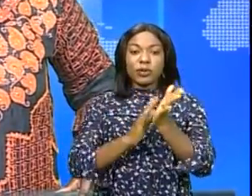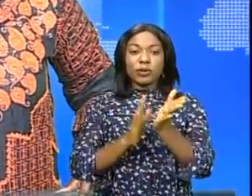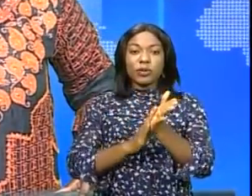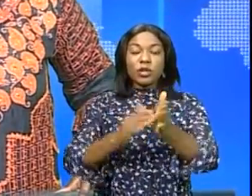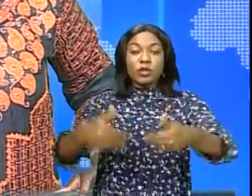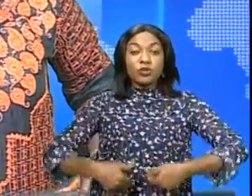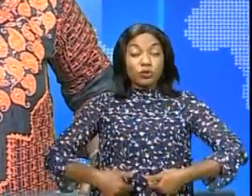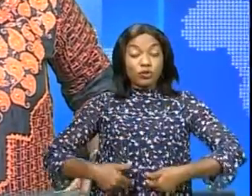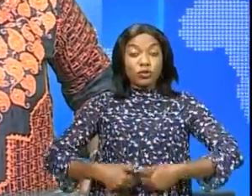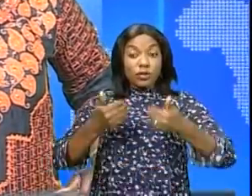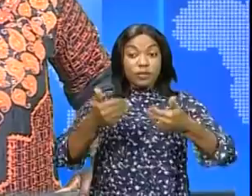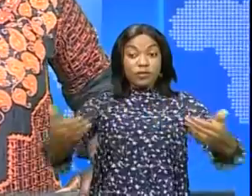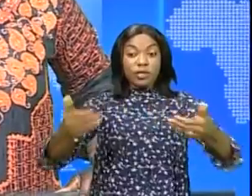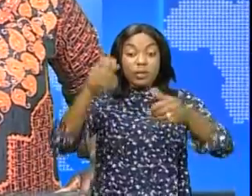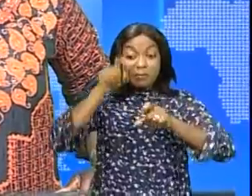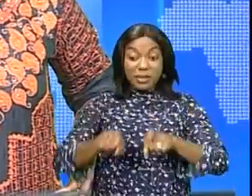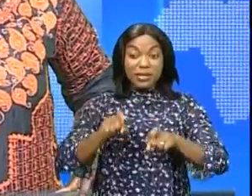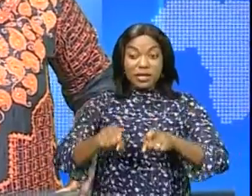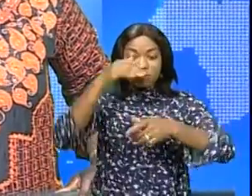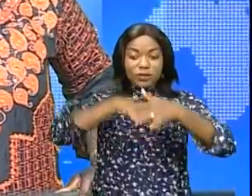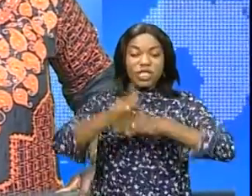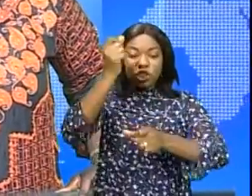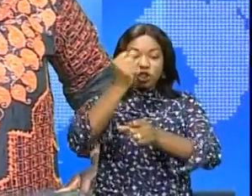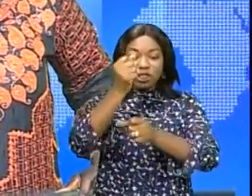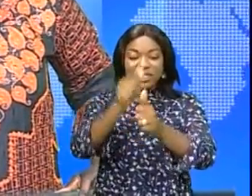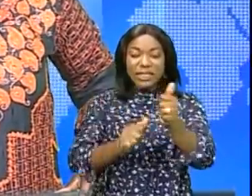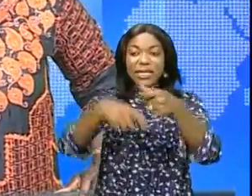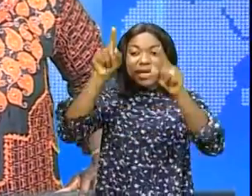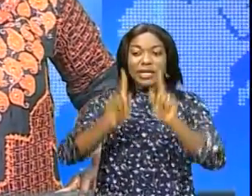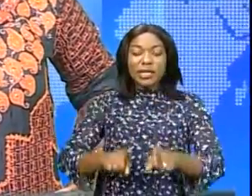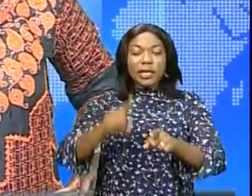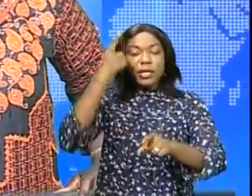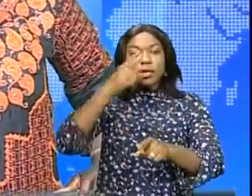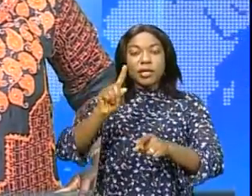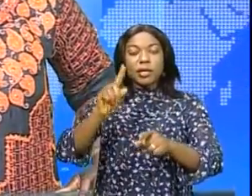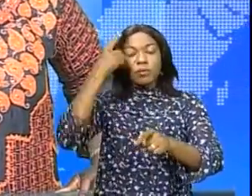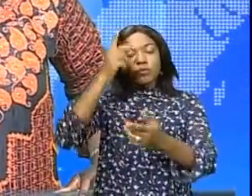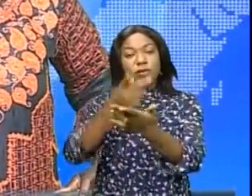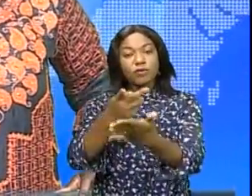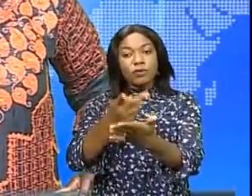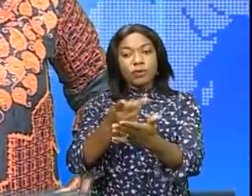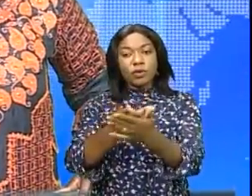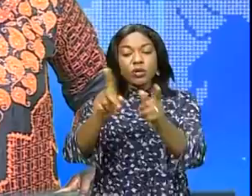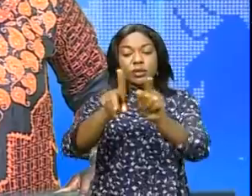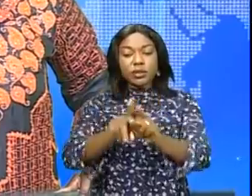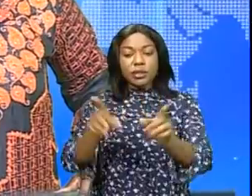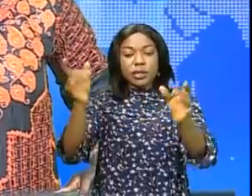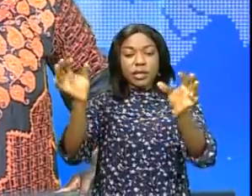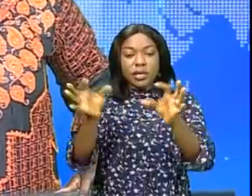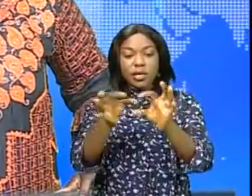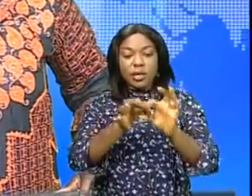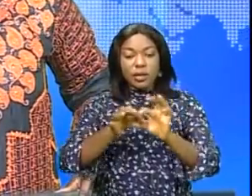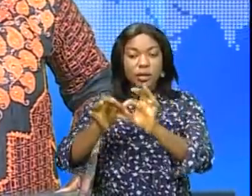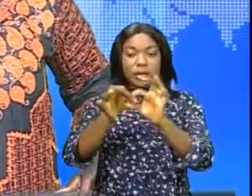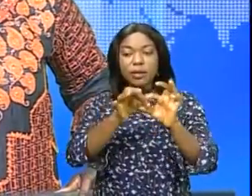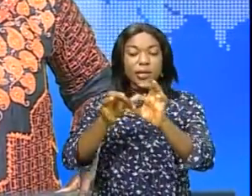Les jeunes écoliers congolais vont désormais prendre part chaque année au championnat interscolaire de football. Un accord a été signé en ce